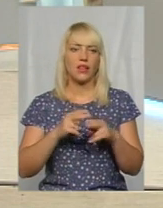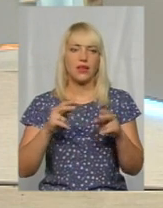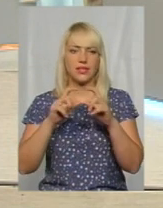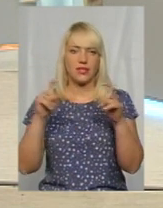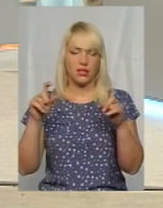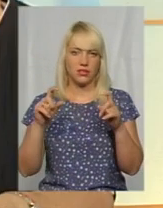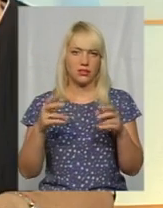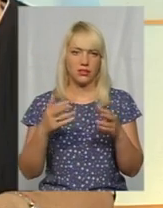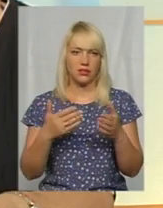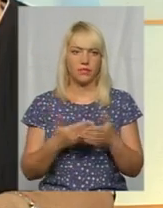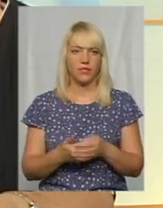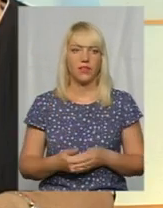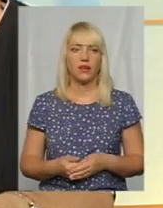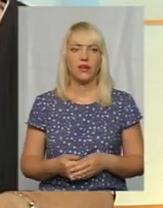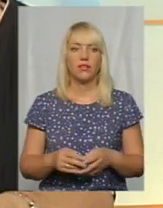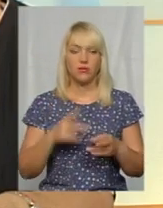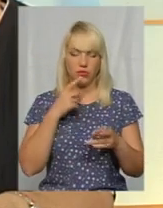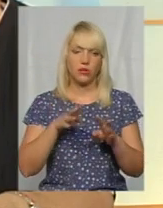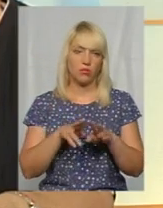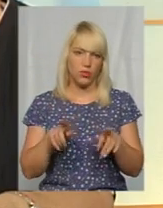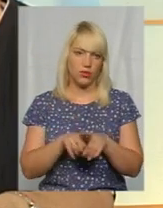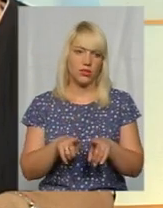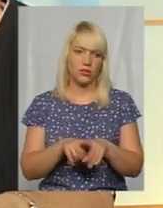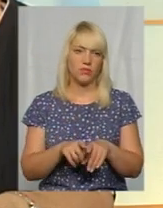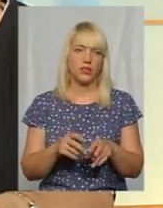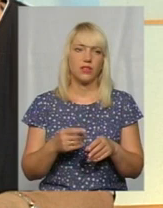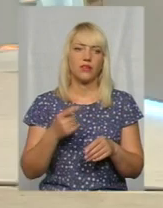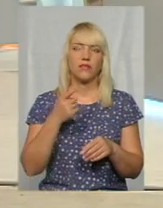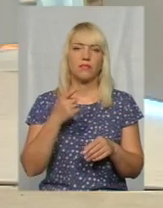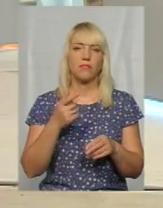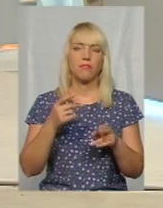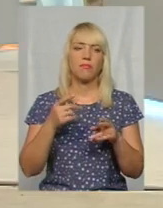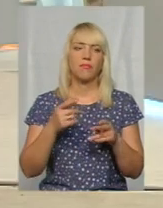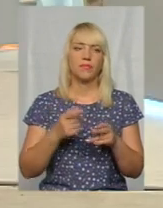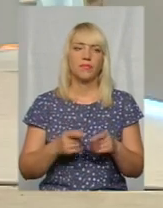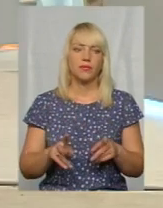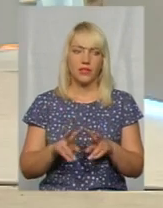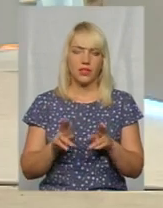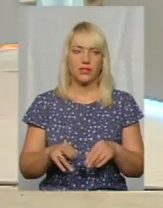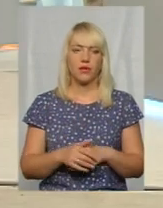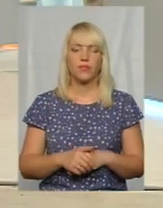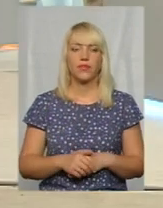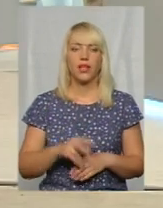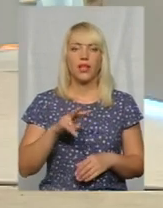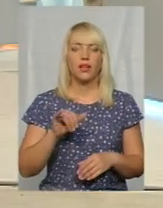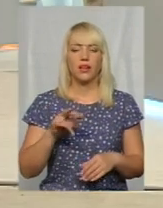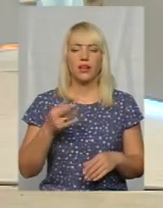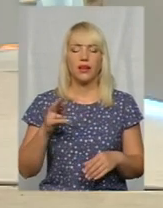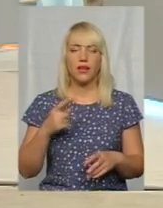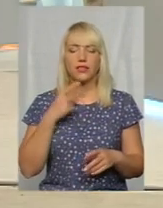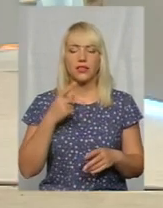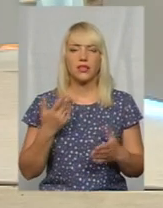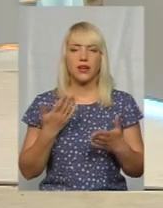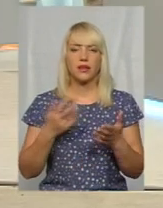приміщенні. А взагалі принцип приблизно той самий. Пані Лілія, скажіть, а які плани на